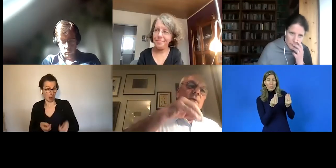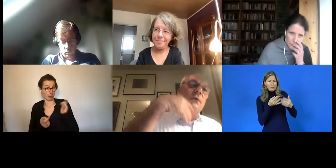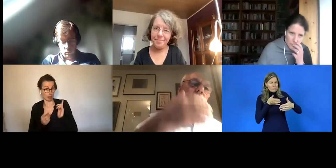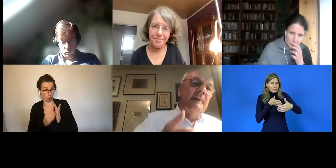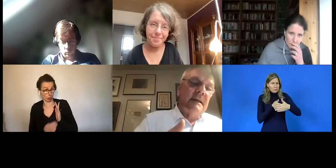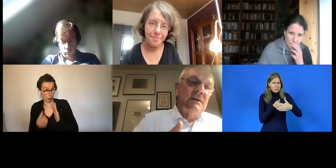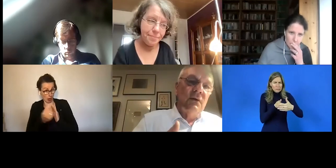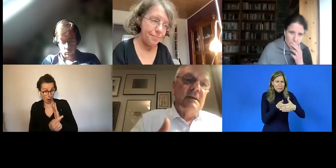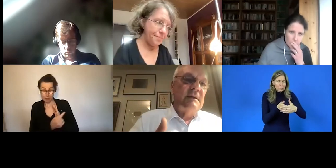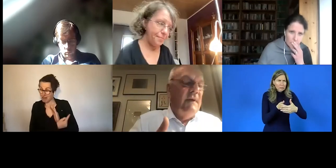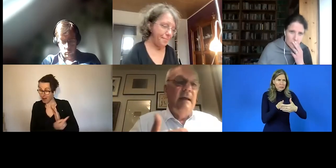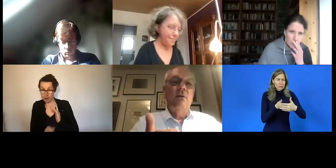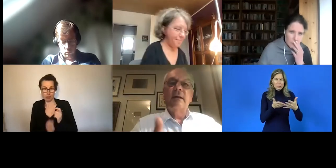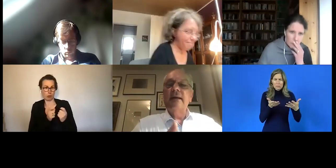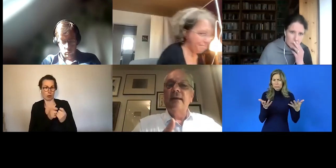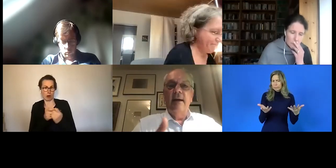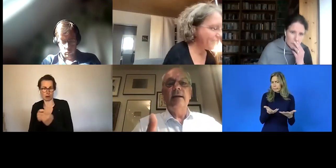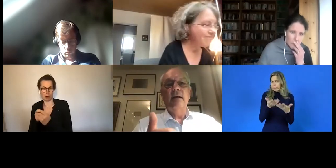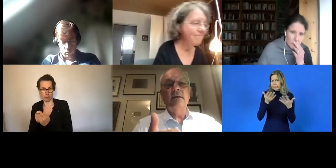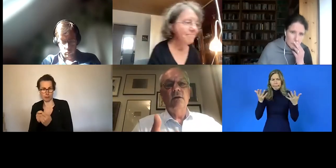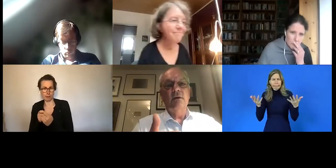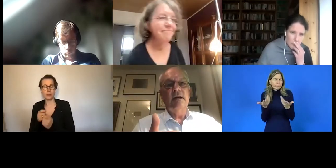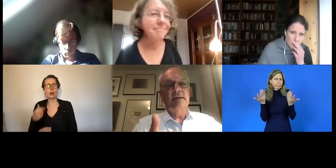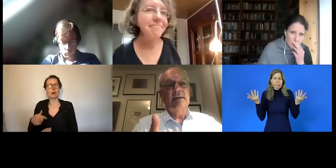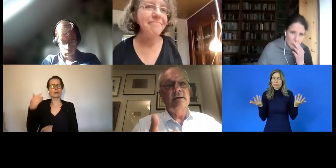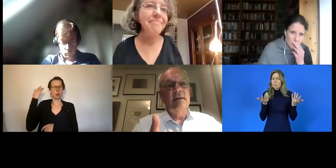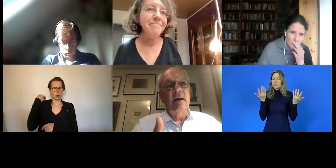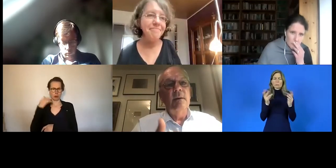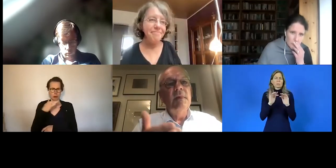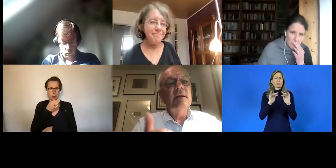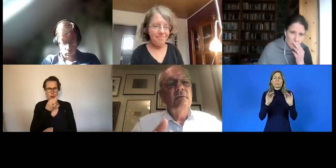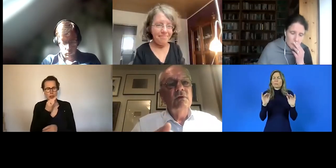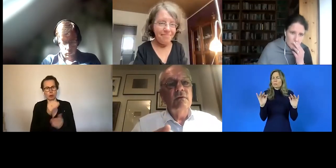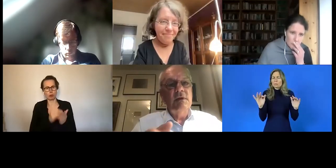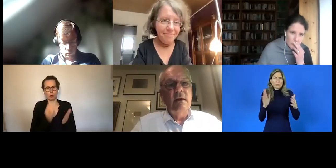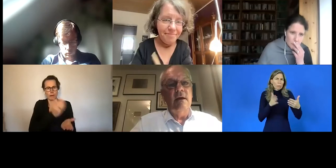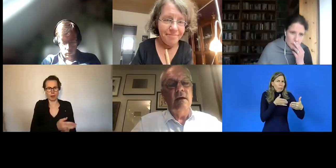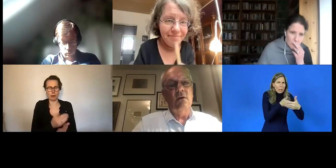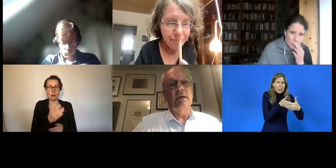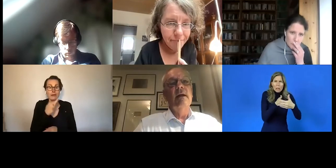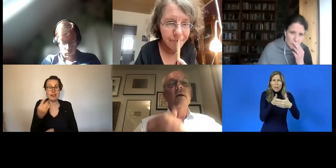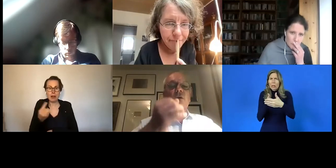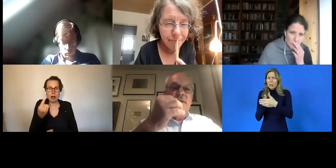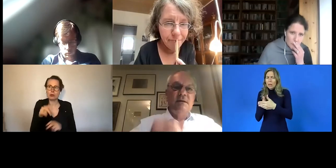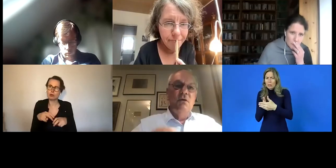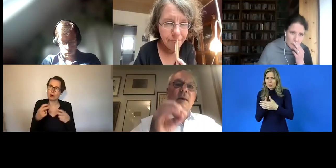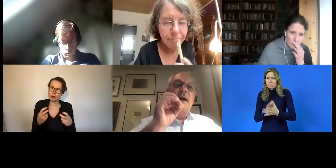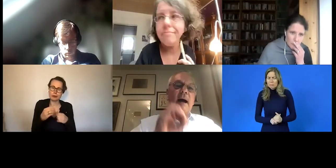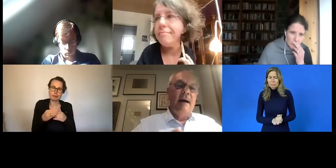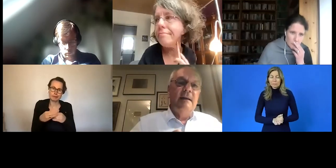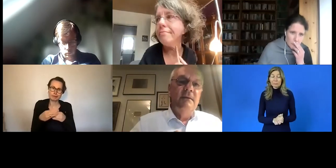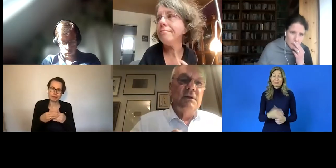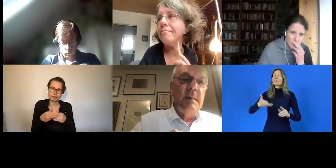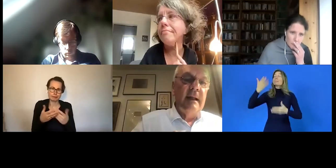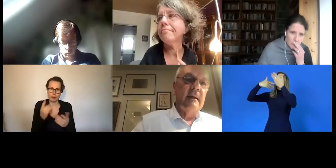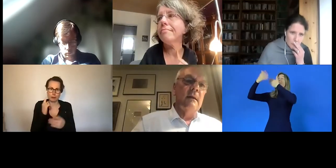Und früher war das so, dass viele Jugendliche jahrelang zu Hause gesessen sind. Die haben nicht gewusst, wo sie hingehen können. Und diesen Übergang